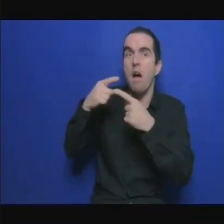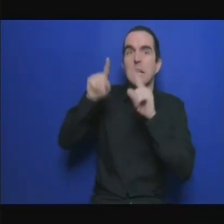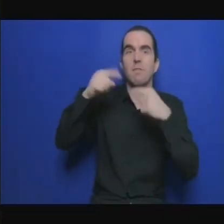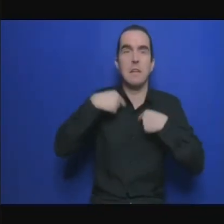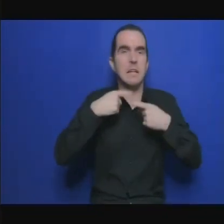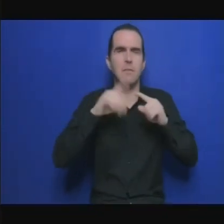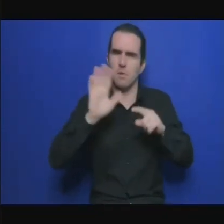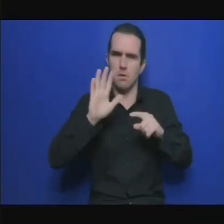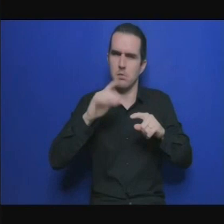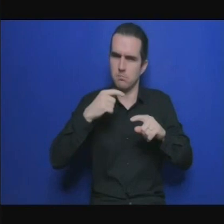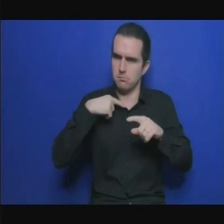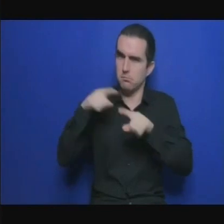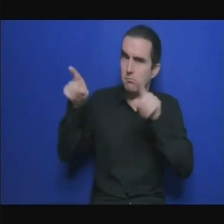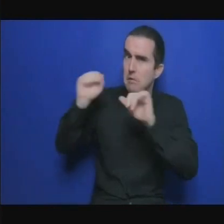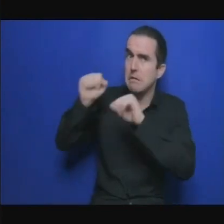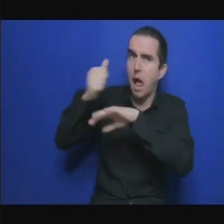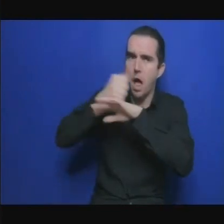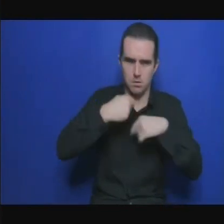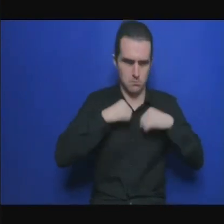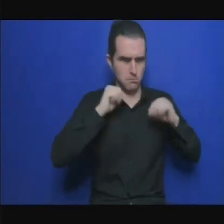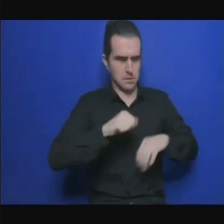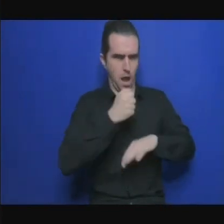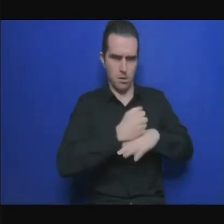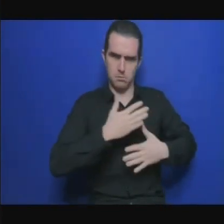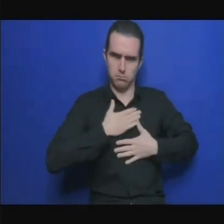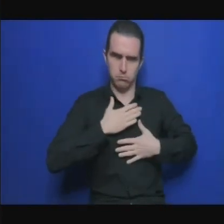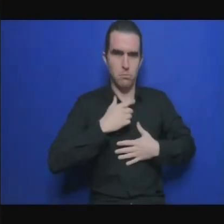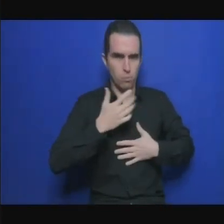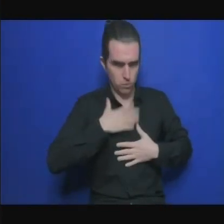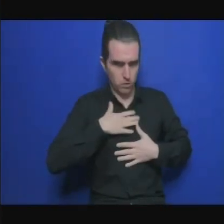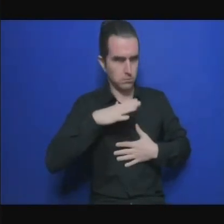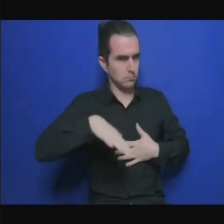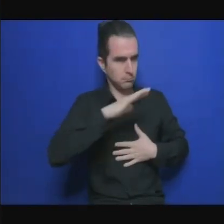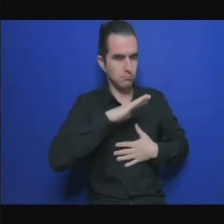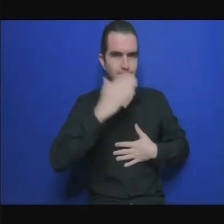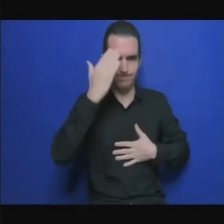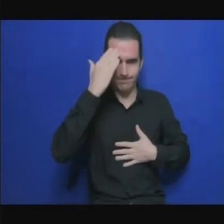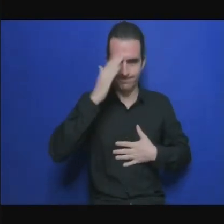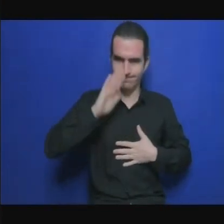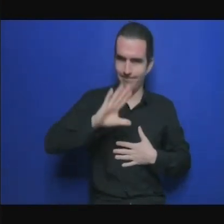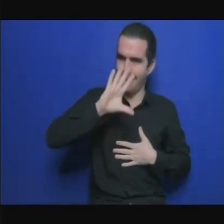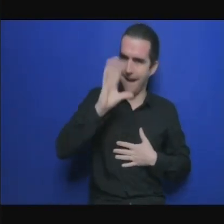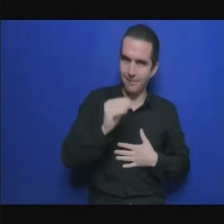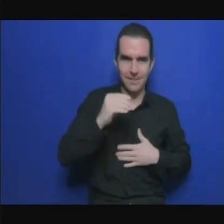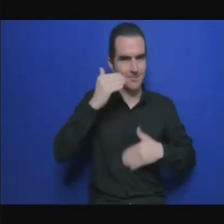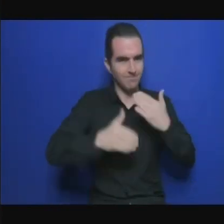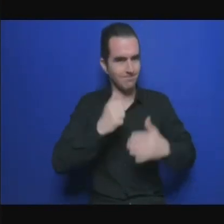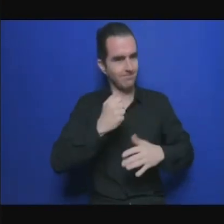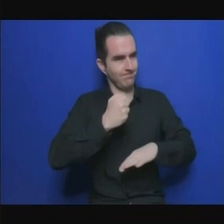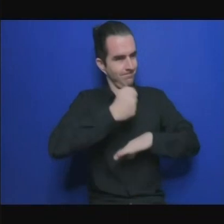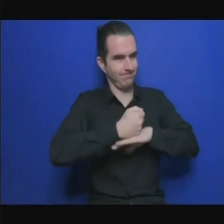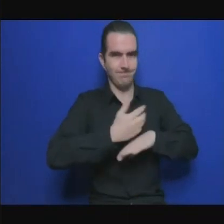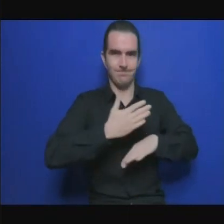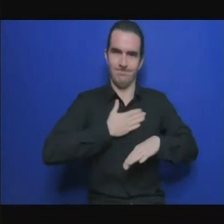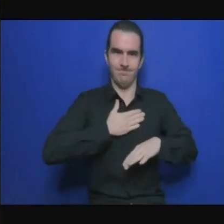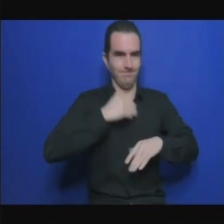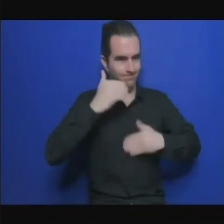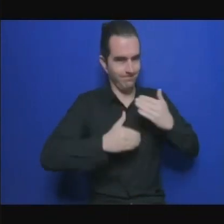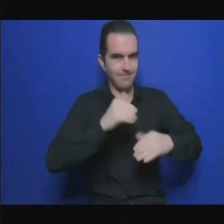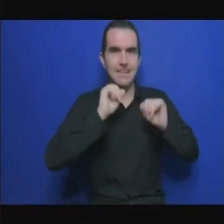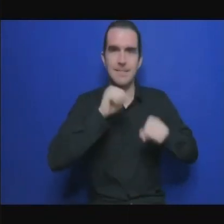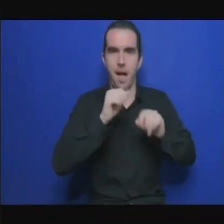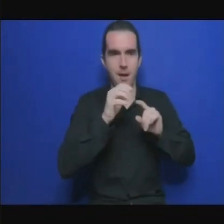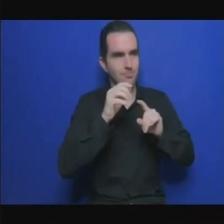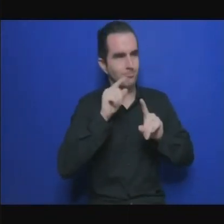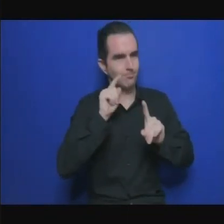et finalement merci infiniment pour cette discussion très intéressante des personnes très intéressantes Albert pour obtenir